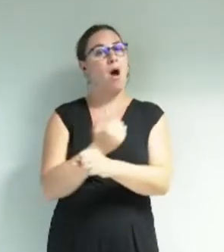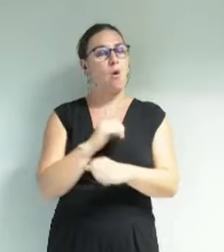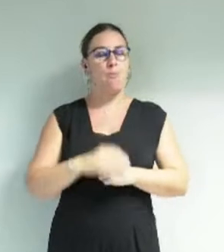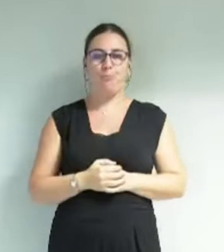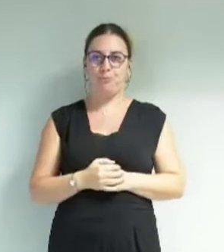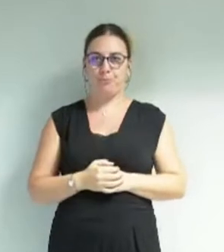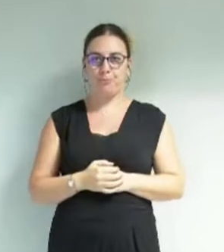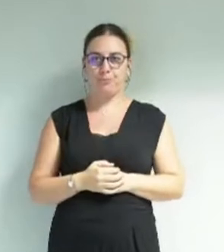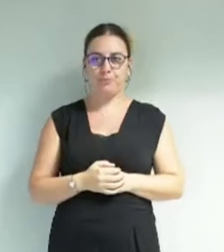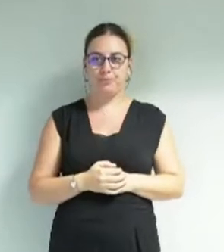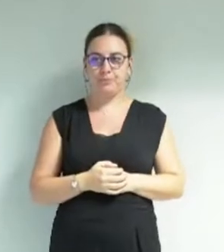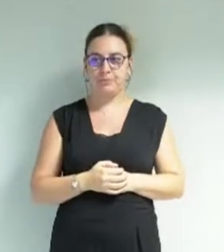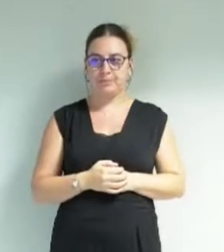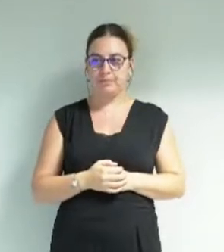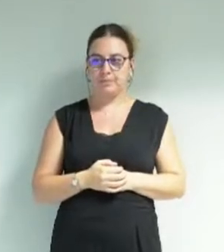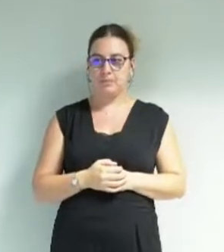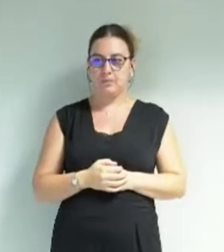commune.